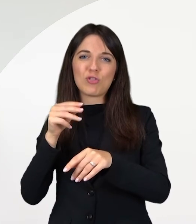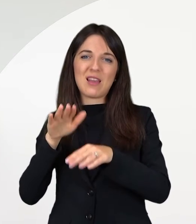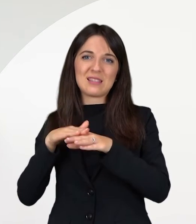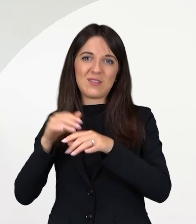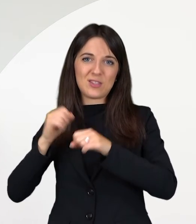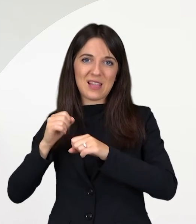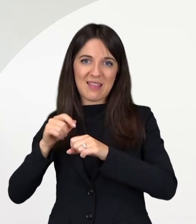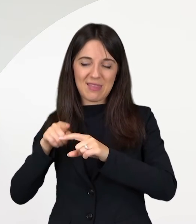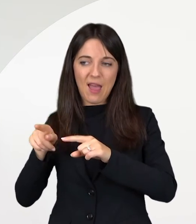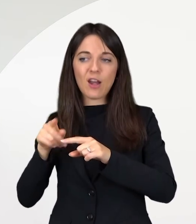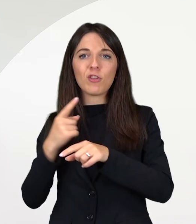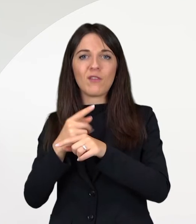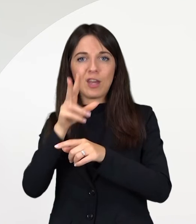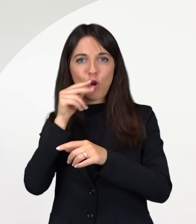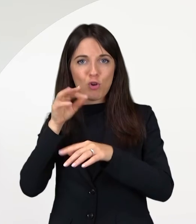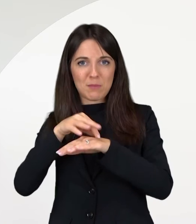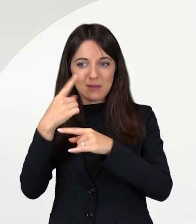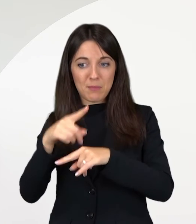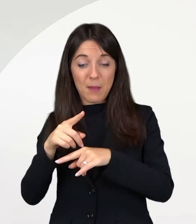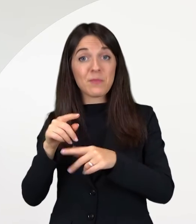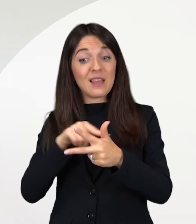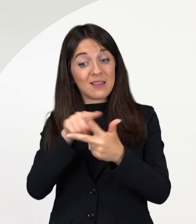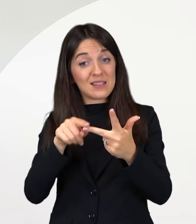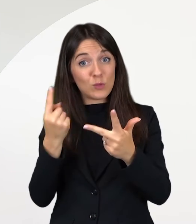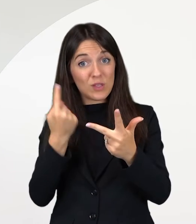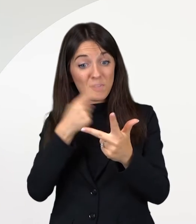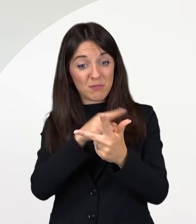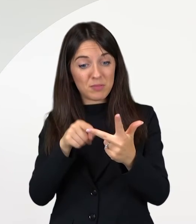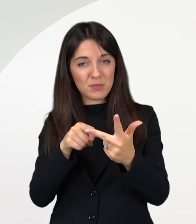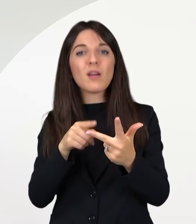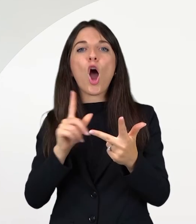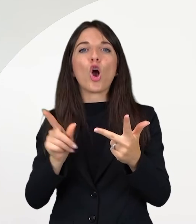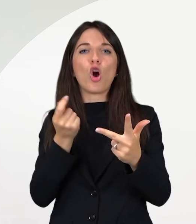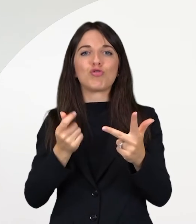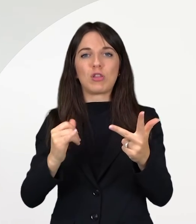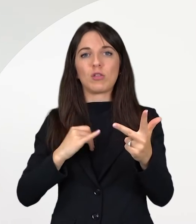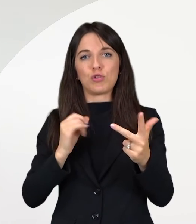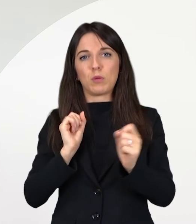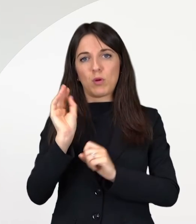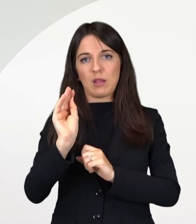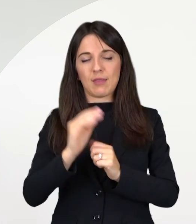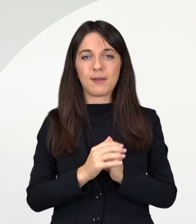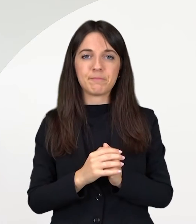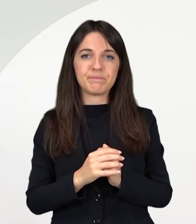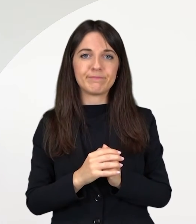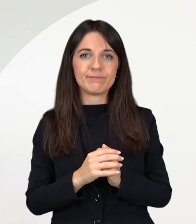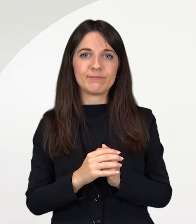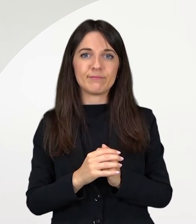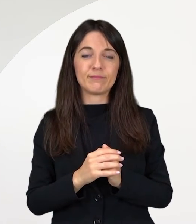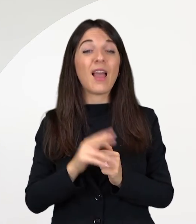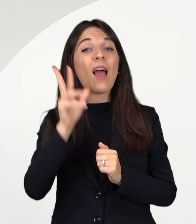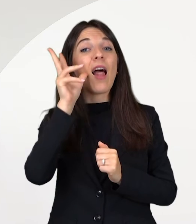legate alla gravidanza e convalidate dal servizio sanitario. Le donne